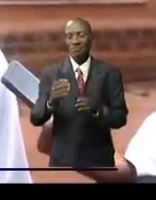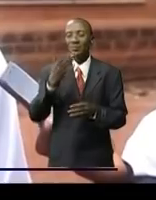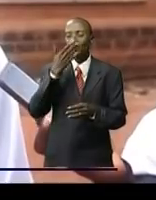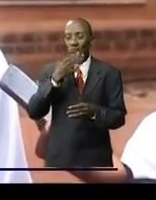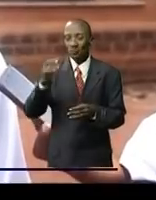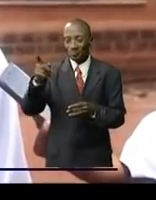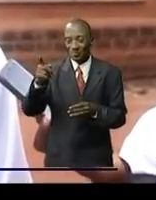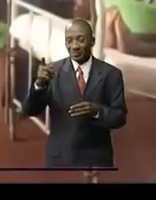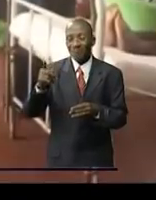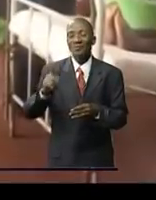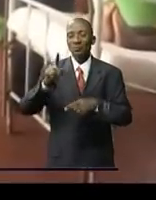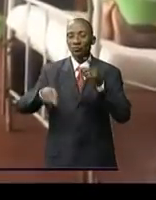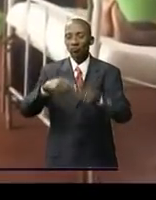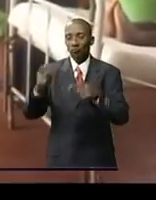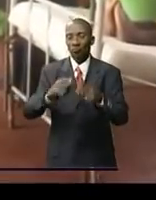déjà délabrée